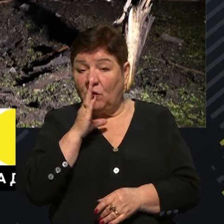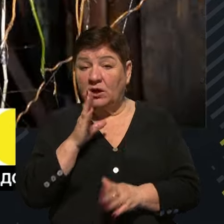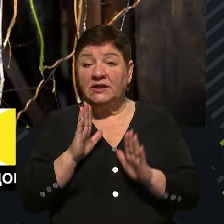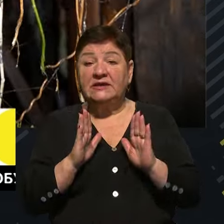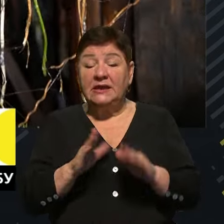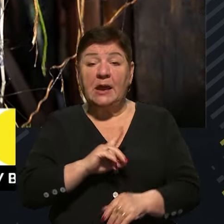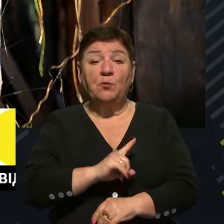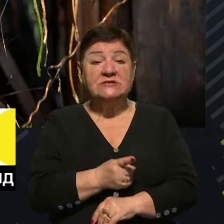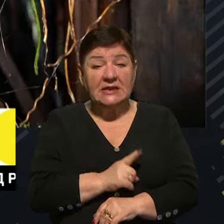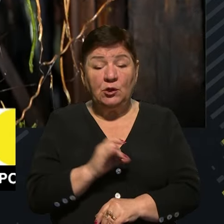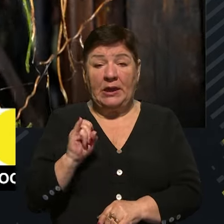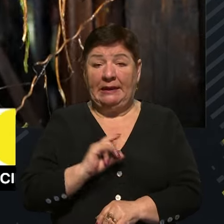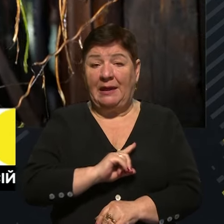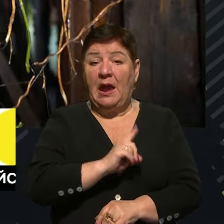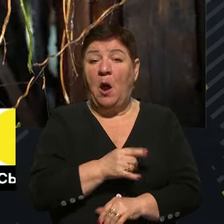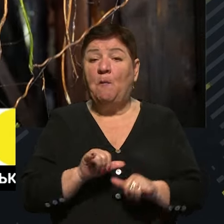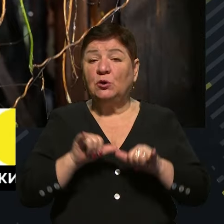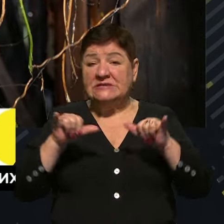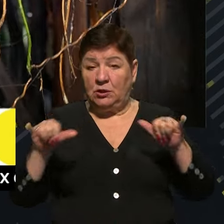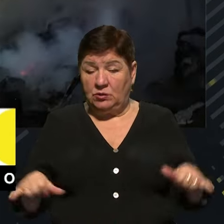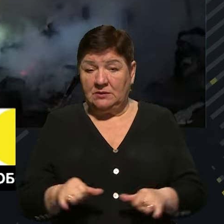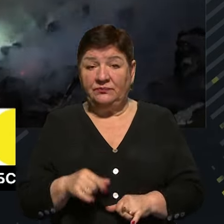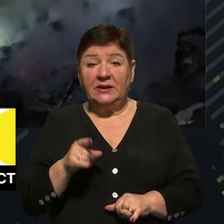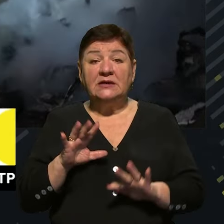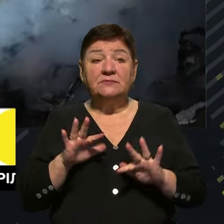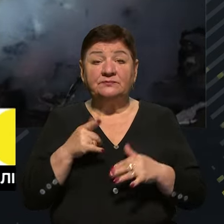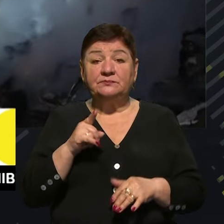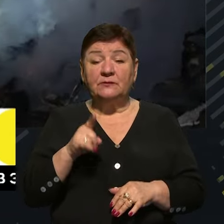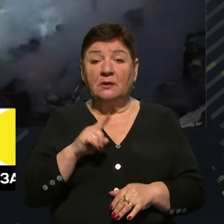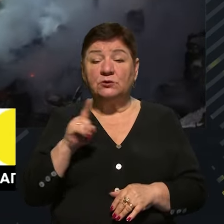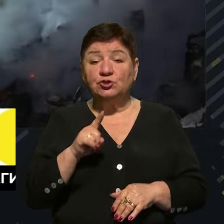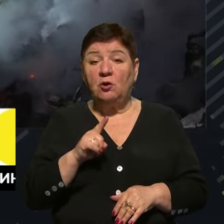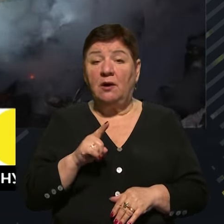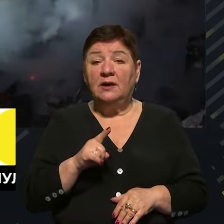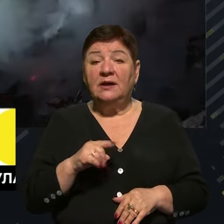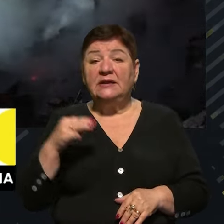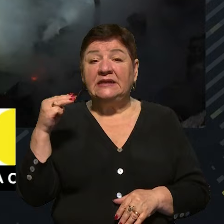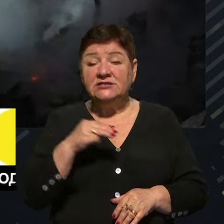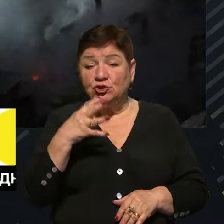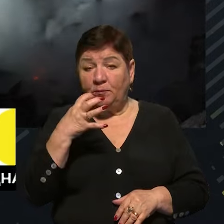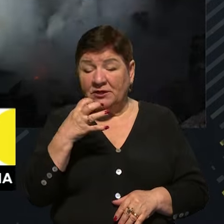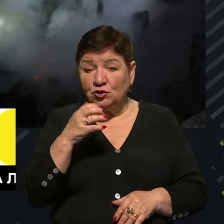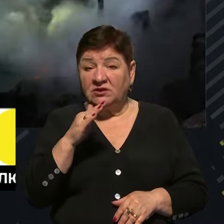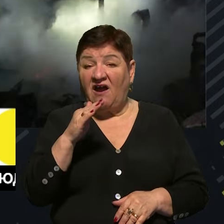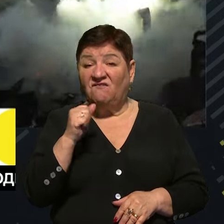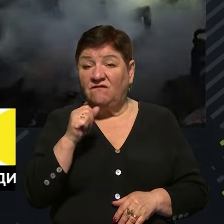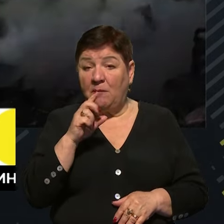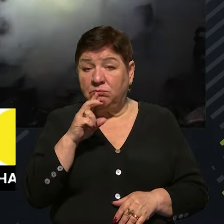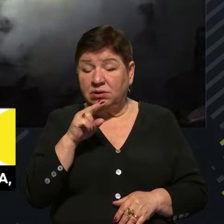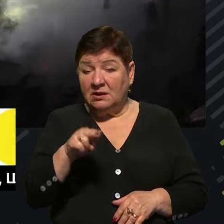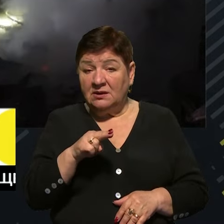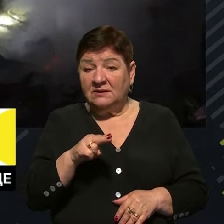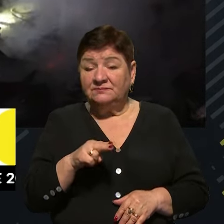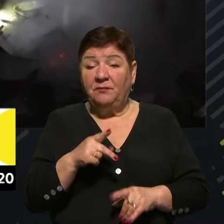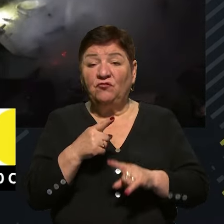посилює і посилює. До речі, з приводу того, що ви згадували також про ФАП-1500, пітротонну бомбу, чи